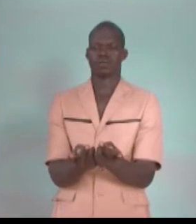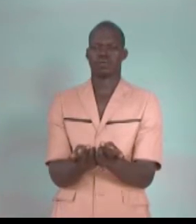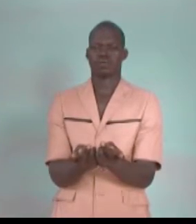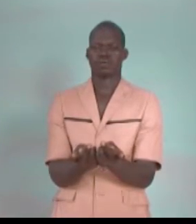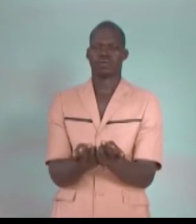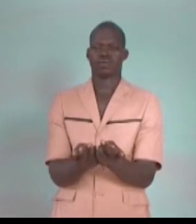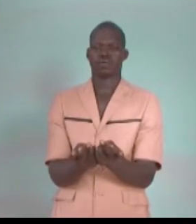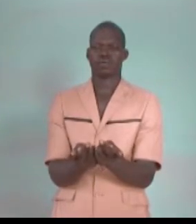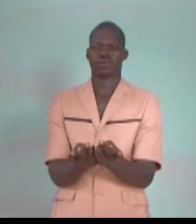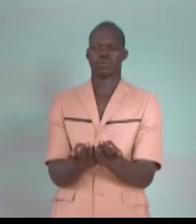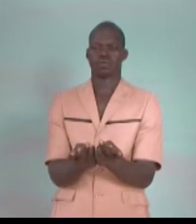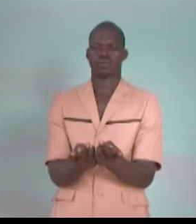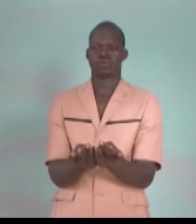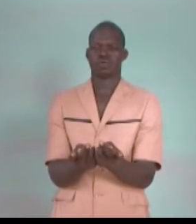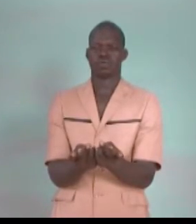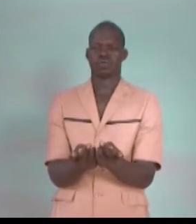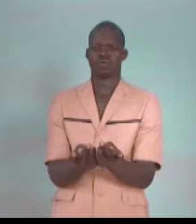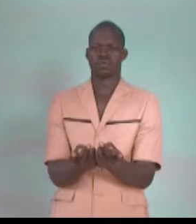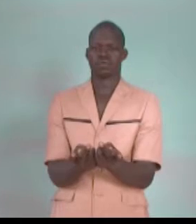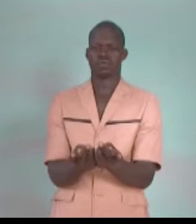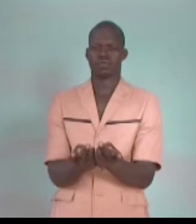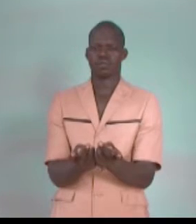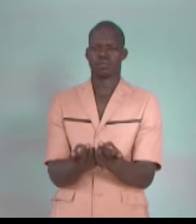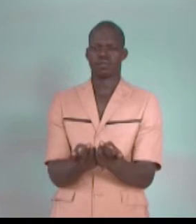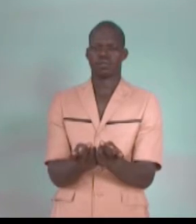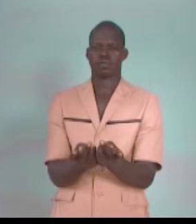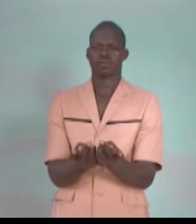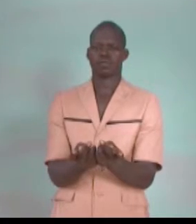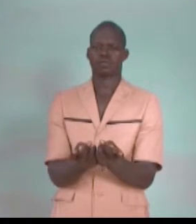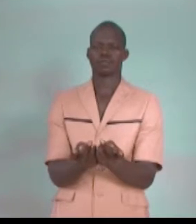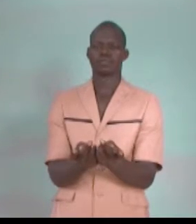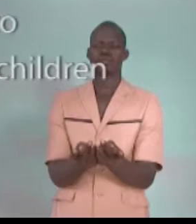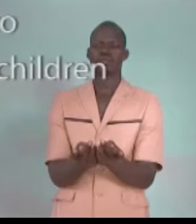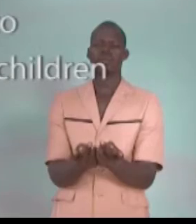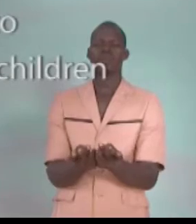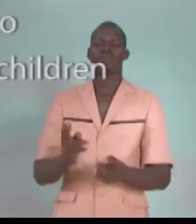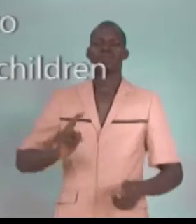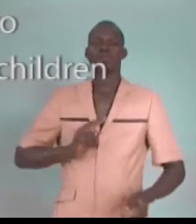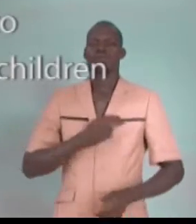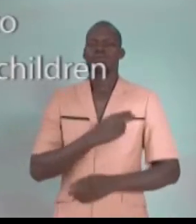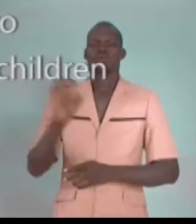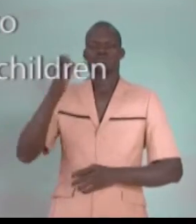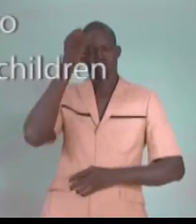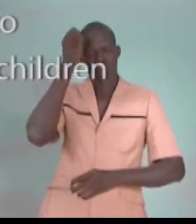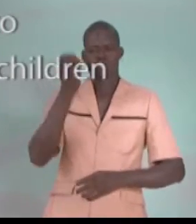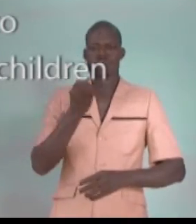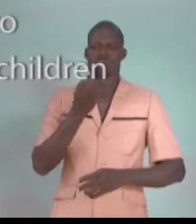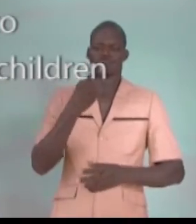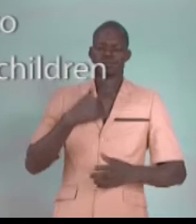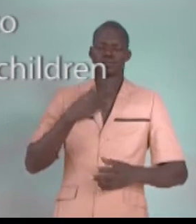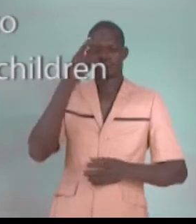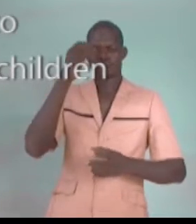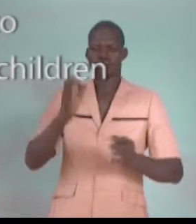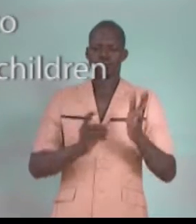Sida, elle est construite. Notre État s'est engagé à